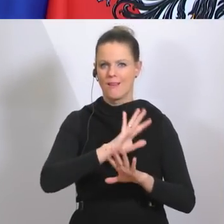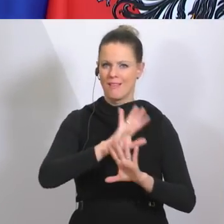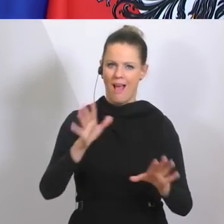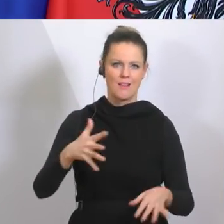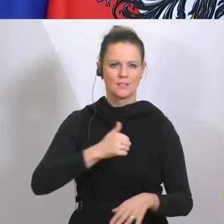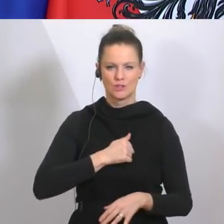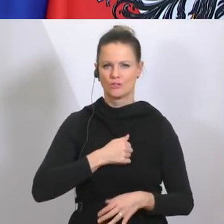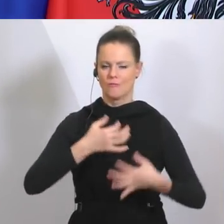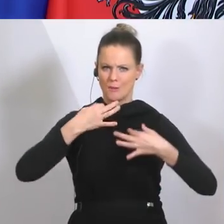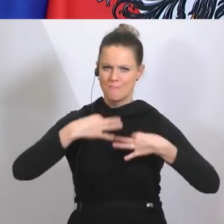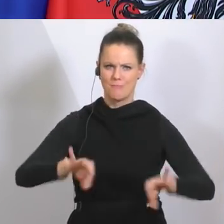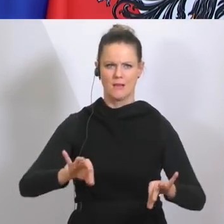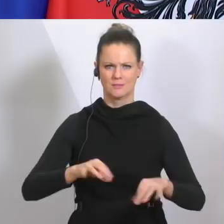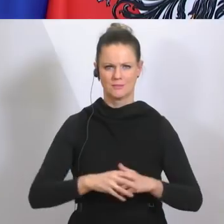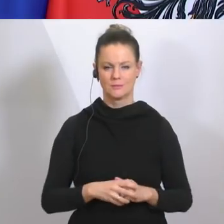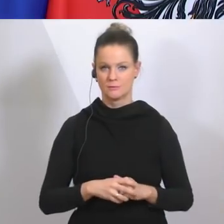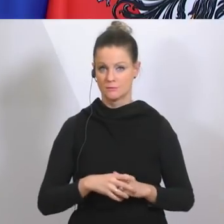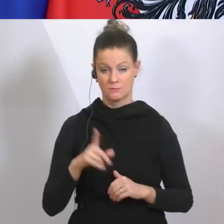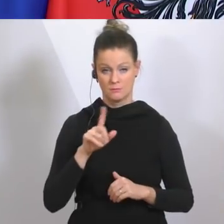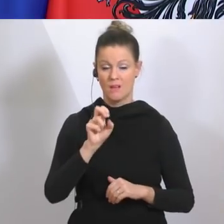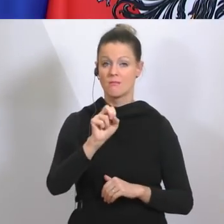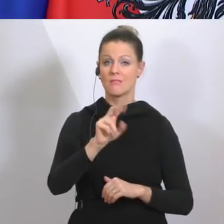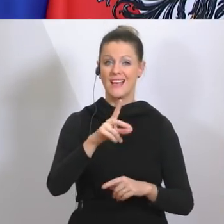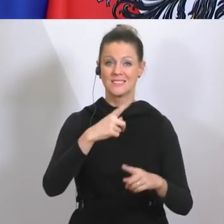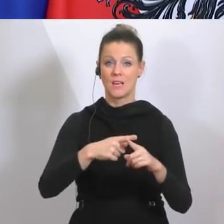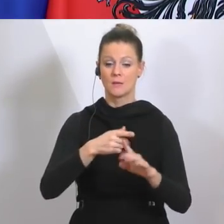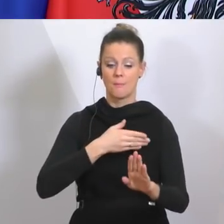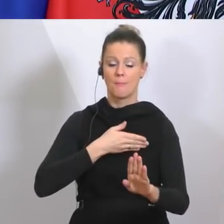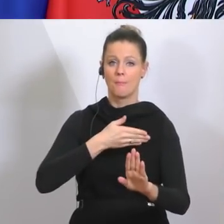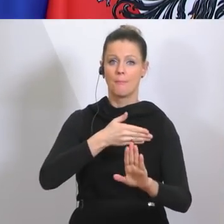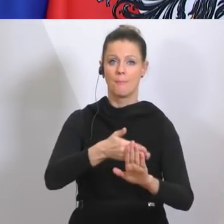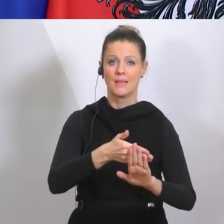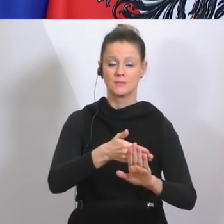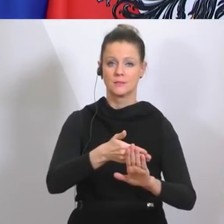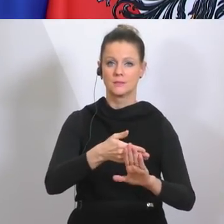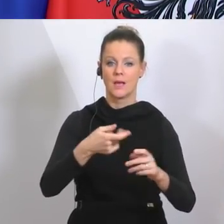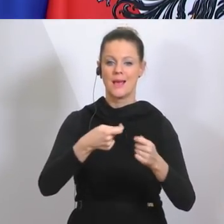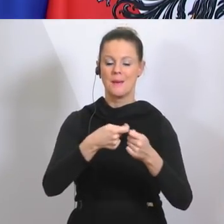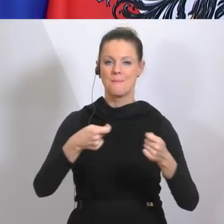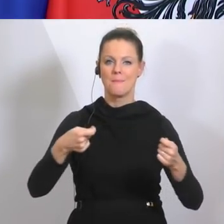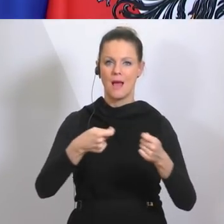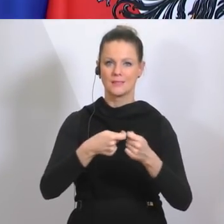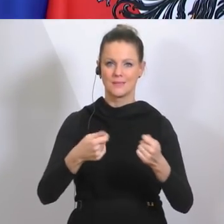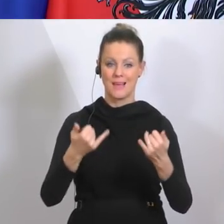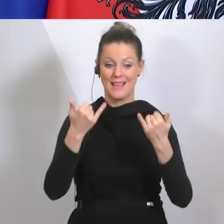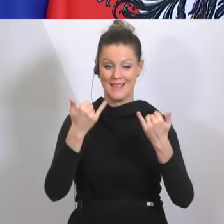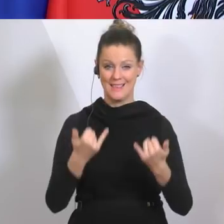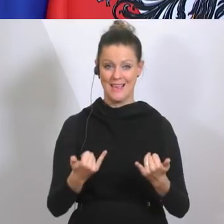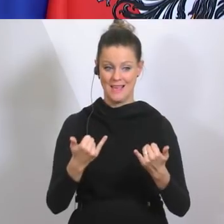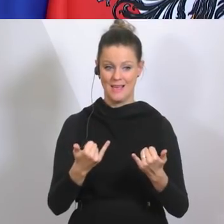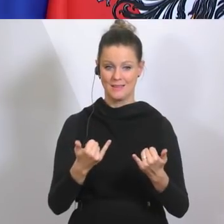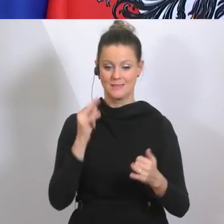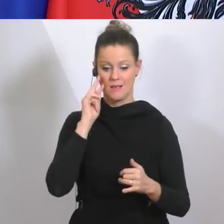wieder alles anders. Der 13. April ist das Datum, bis zu dem wir die Maßnahmen aus derzeitiger Sicht verlängern,